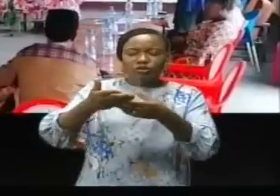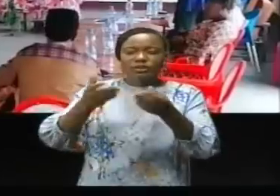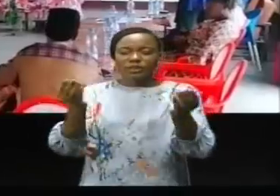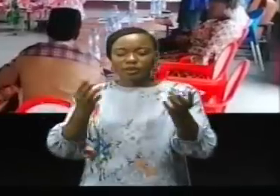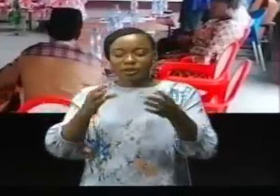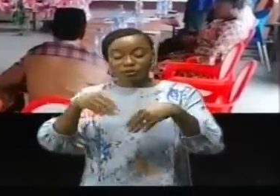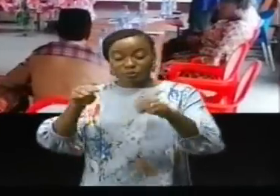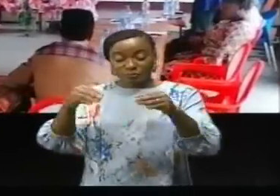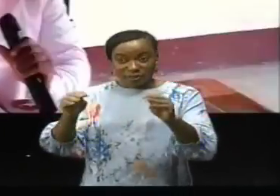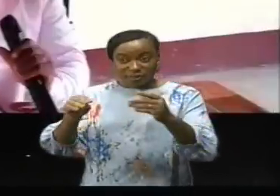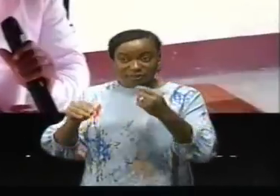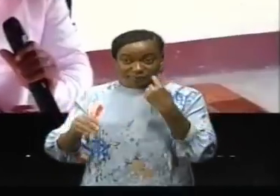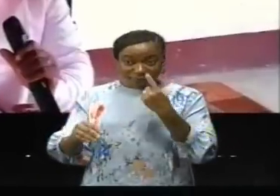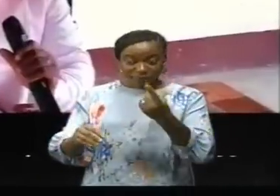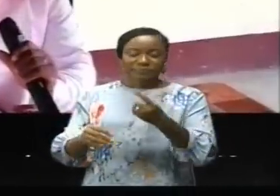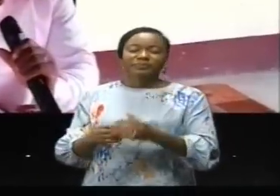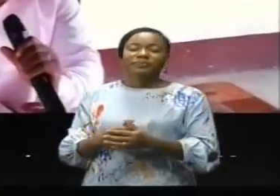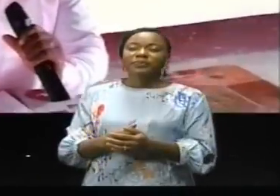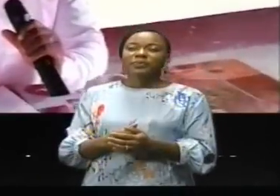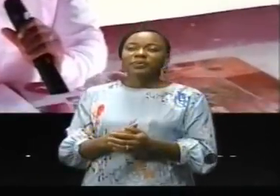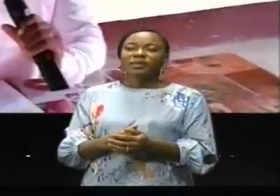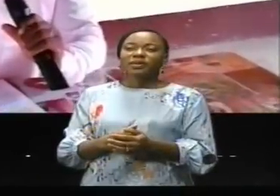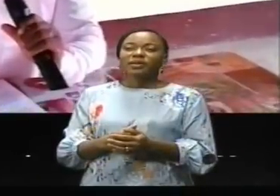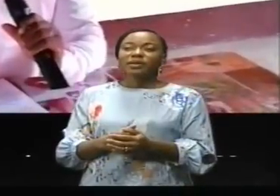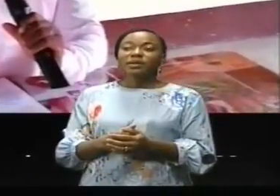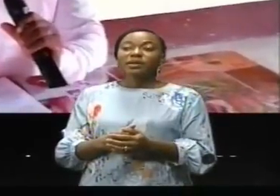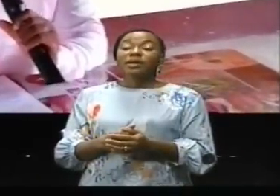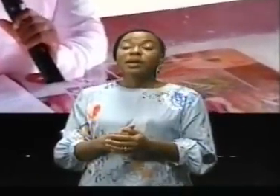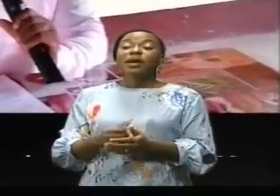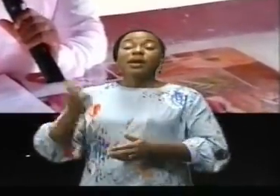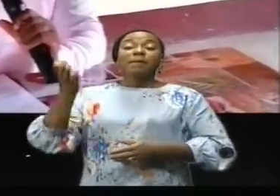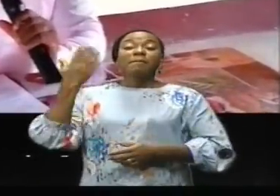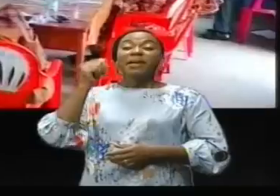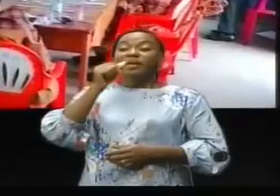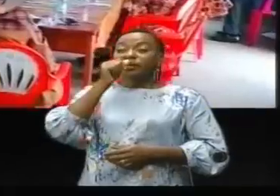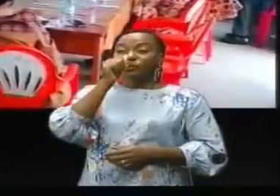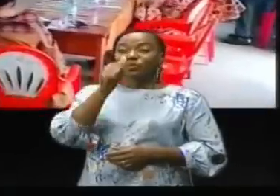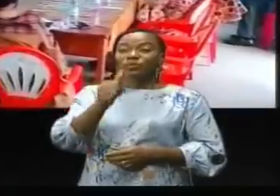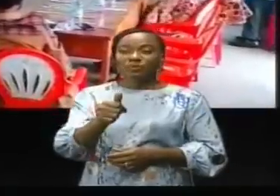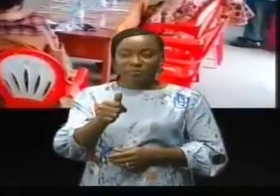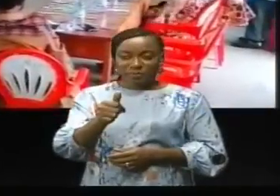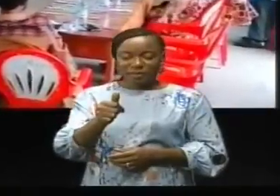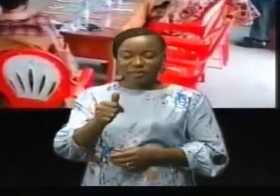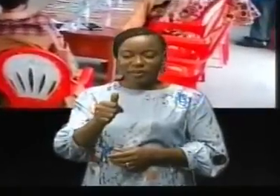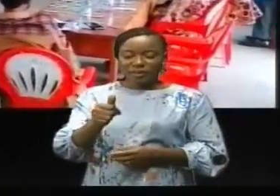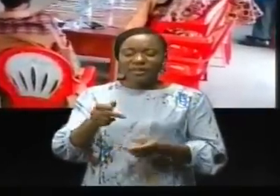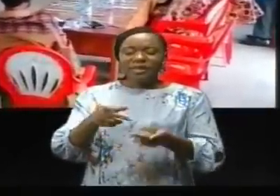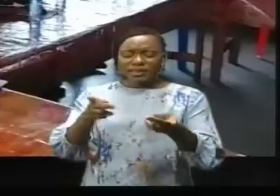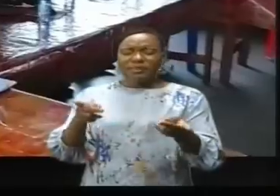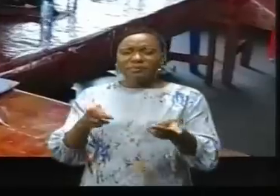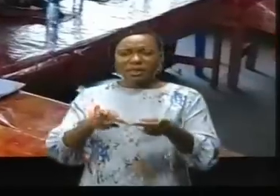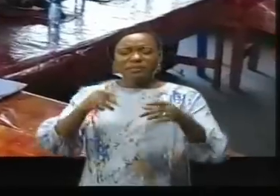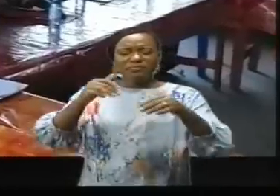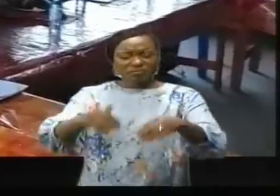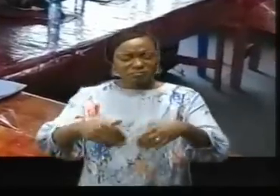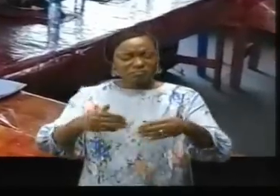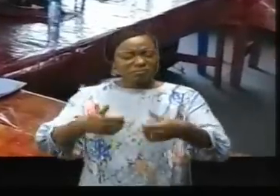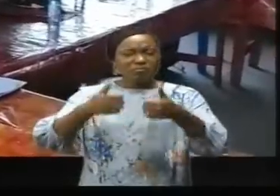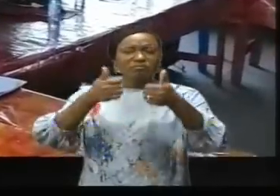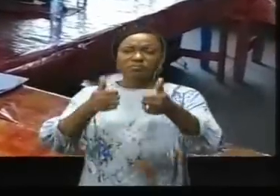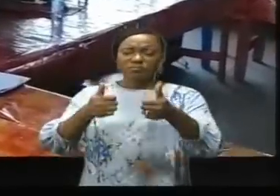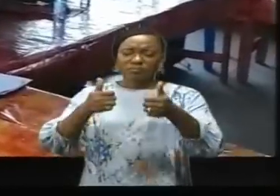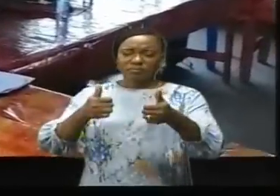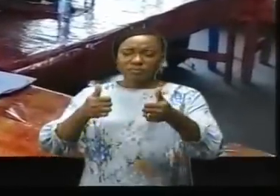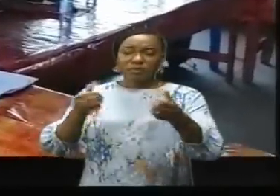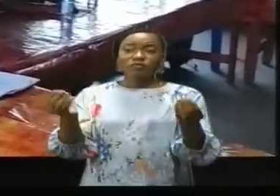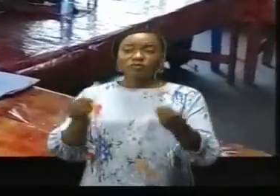Le Maïndombé, une province à vocation agricole et forestière, a plus que besoin de la conjonction des efforts de toutes les forces vives. Les